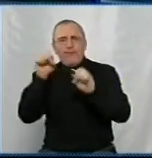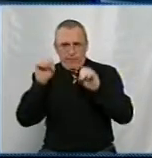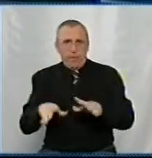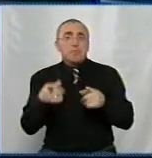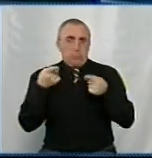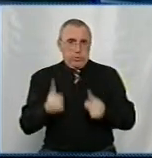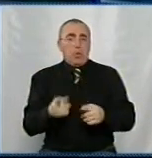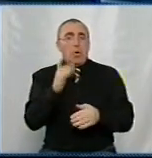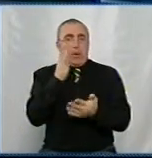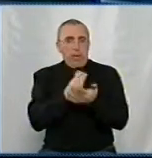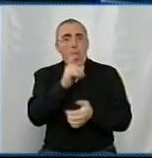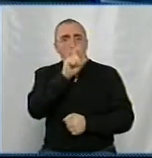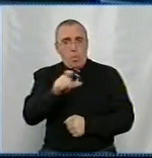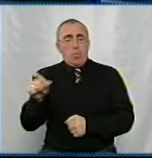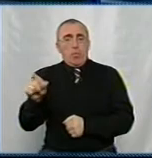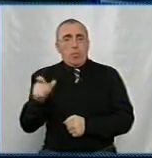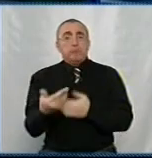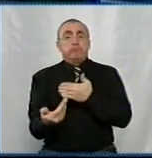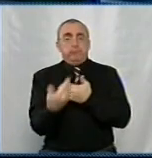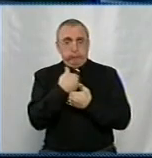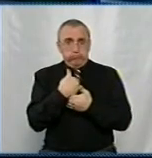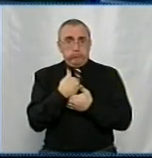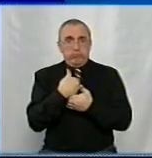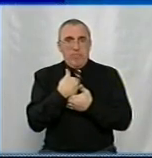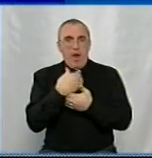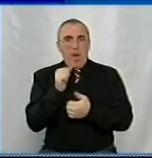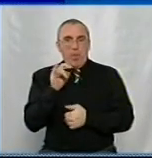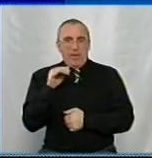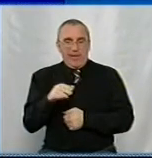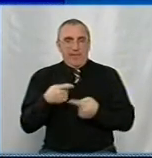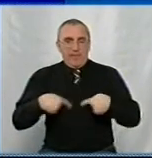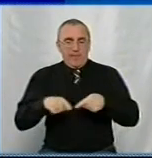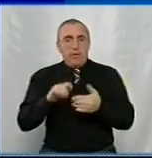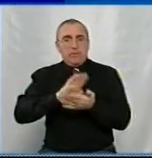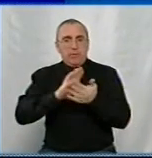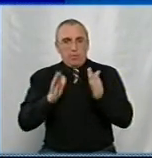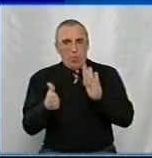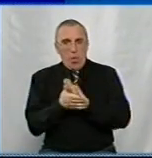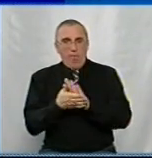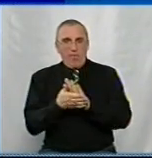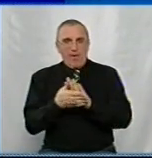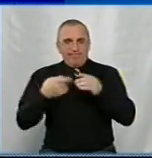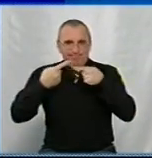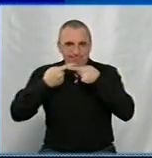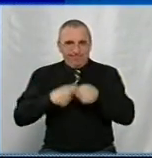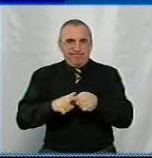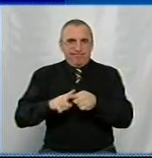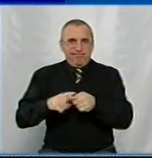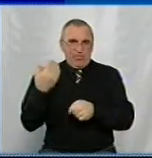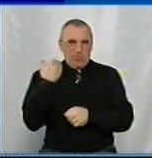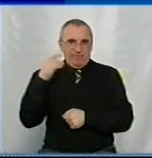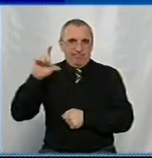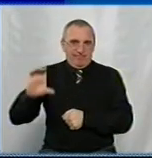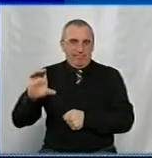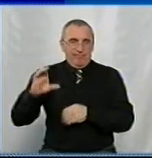Да, дійсно, є люди, які приходять в абонентський відділ, заключають договор реструктуризації, і ми йдемо